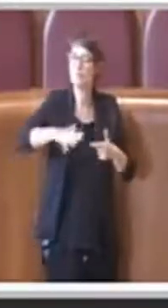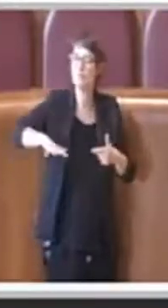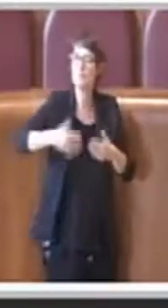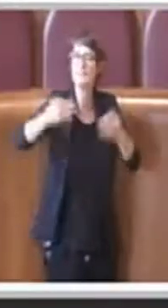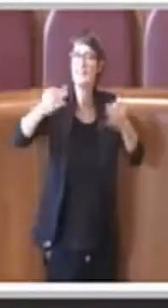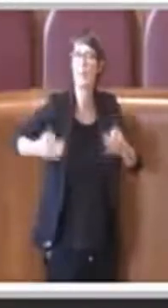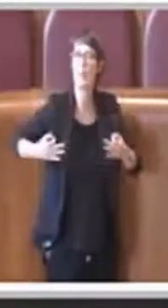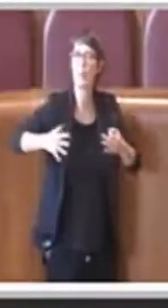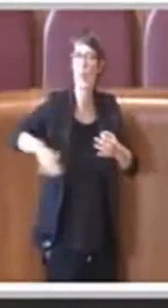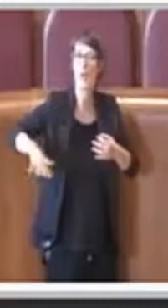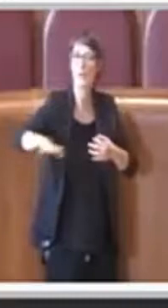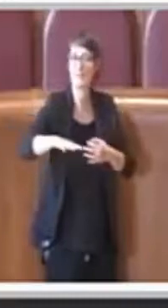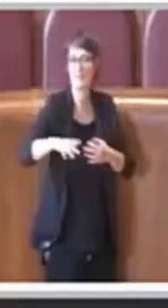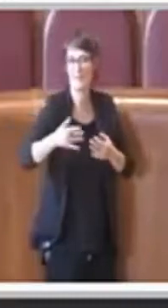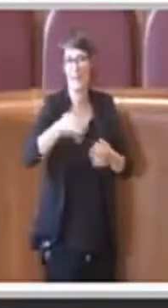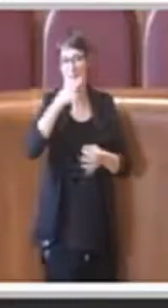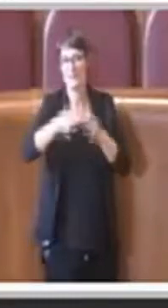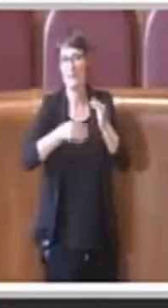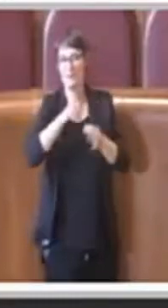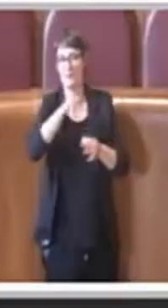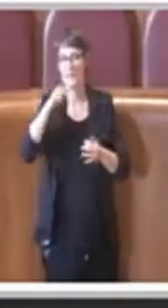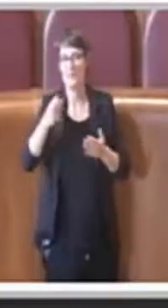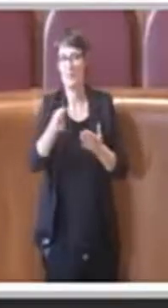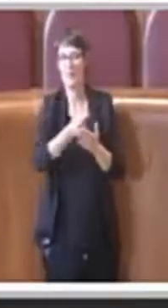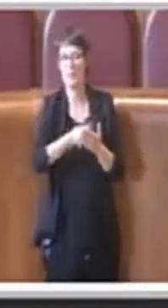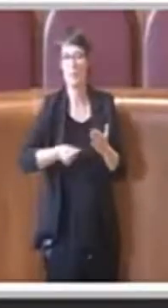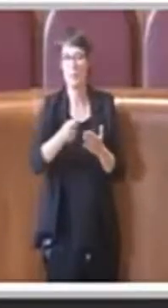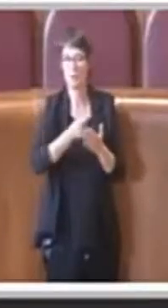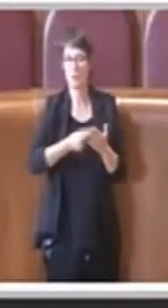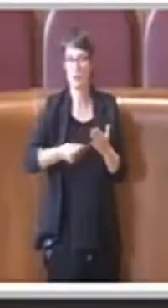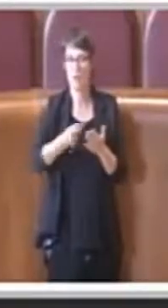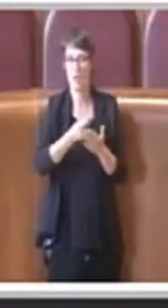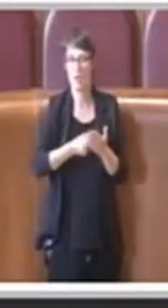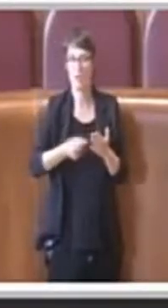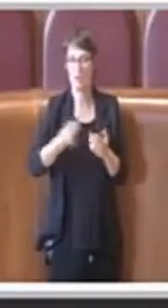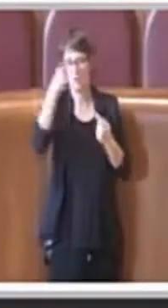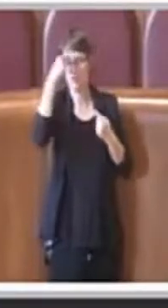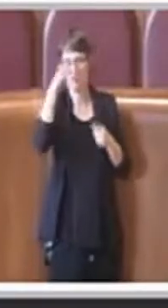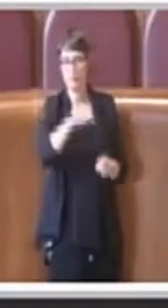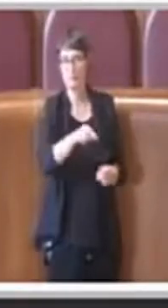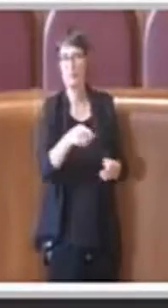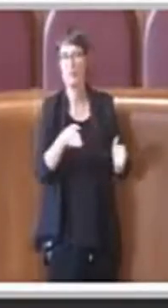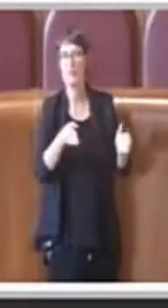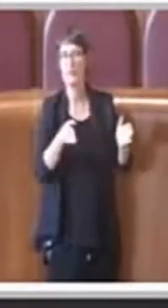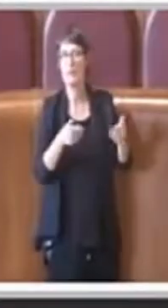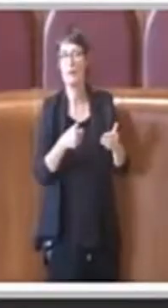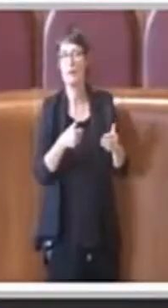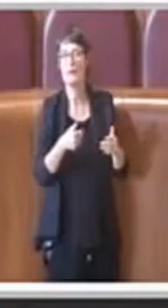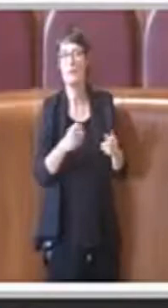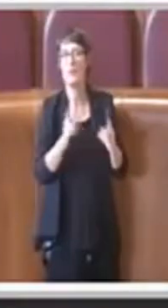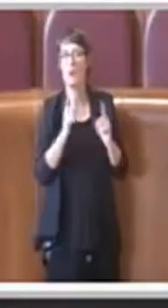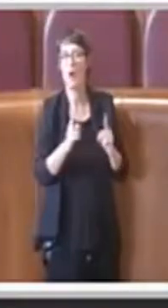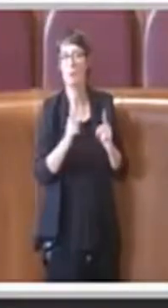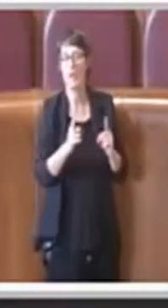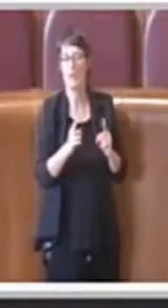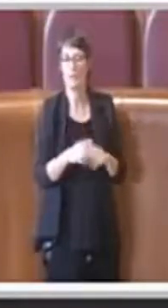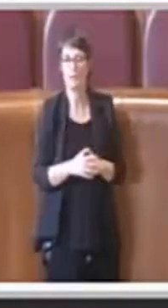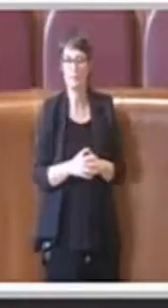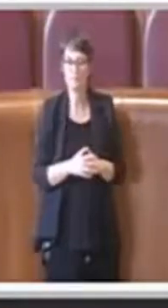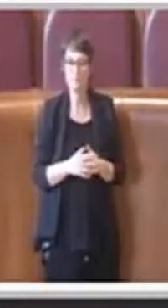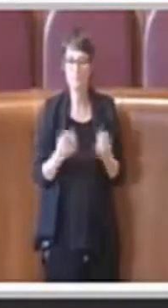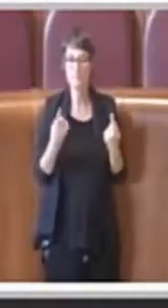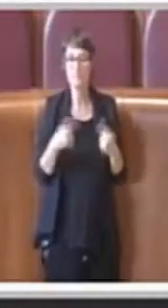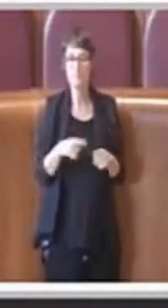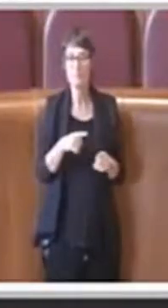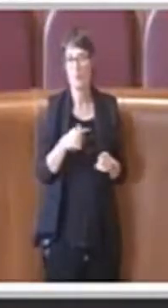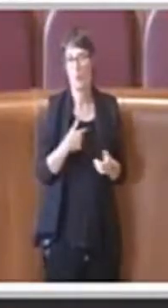poi di una progettazione da parte del Dipartimento Ambiente che sarà molto